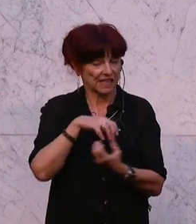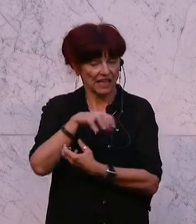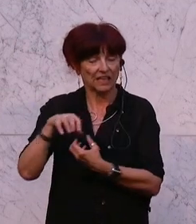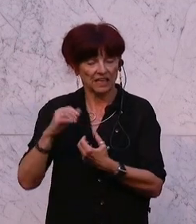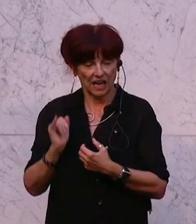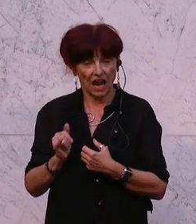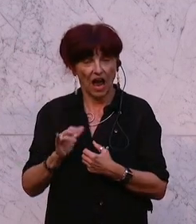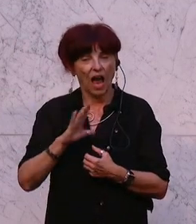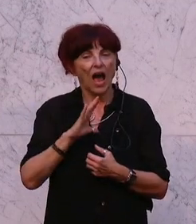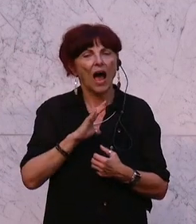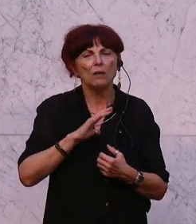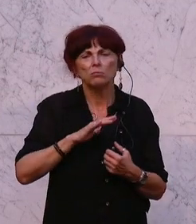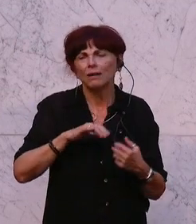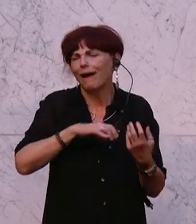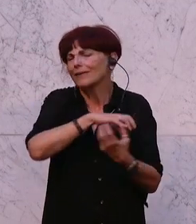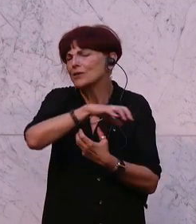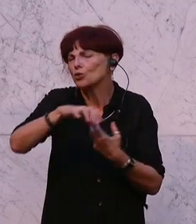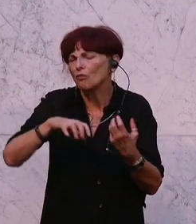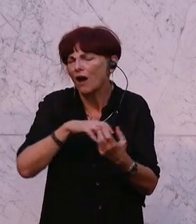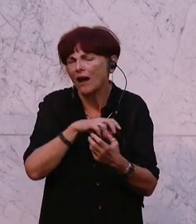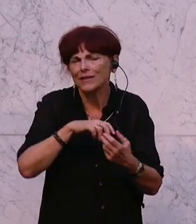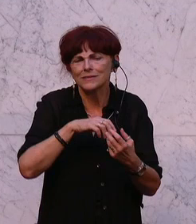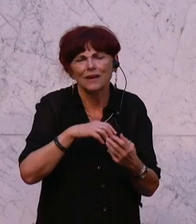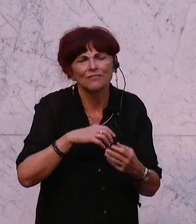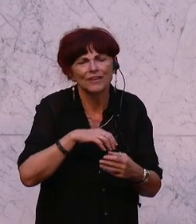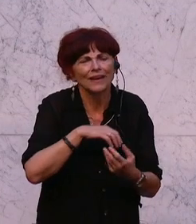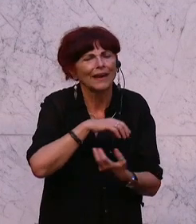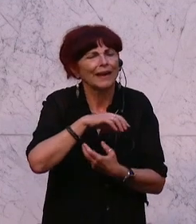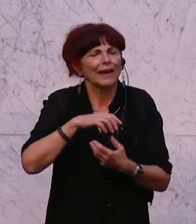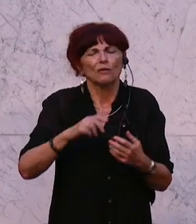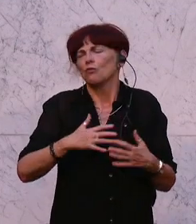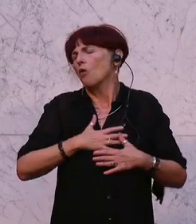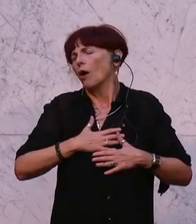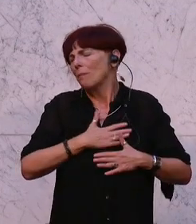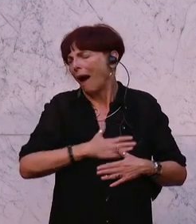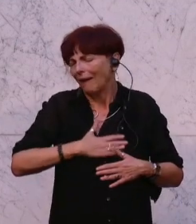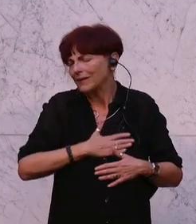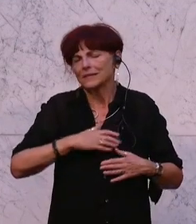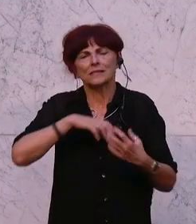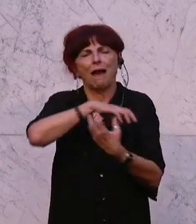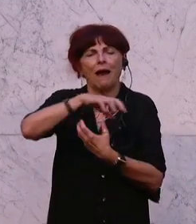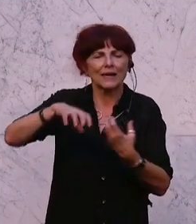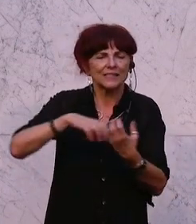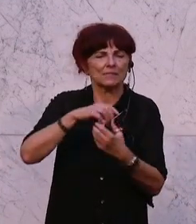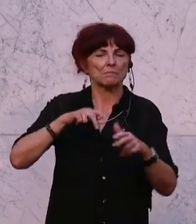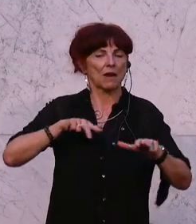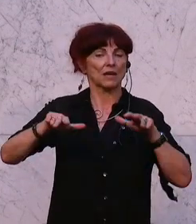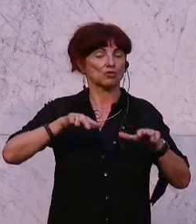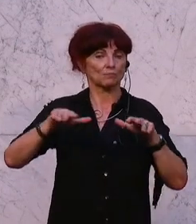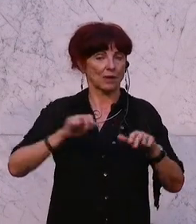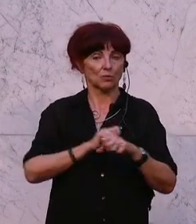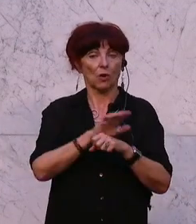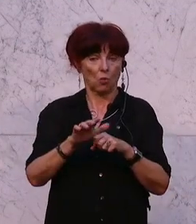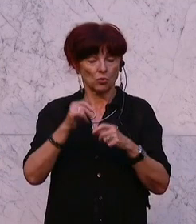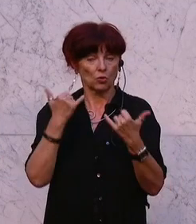katastrophale Krisenmanagement, gerade auch zu Corona und jetzt auch in der Teuerungskrise, das ist ja genau die Ursache für diese ausufernde